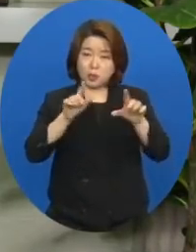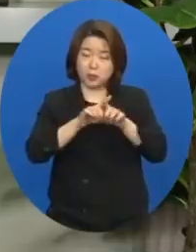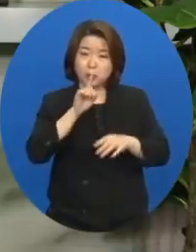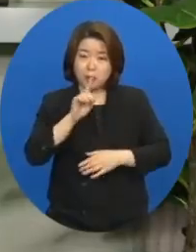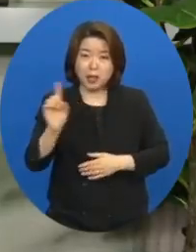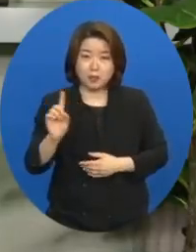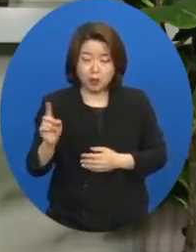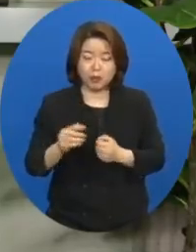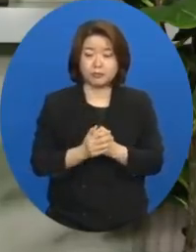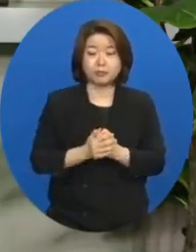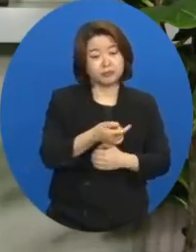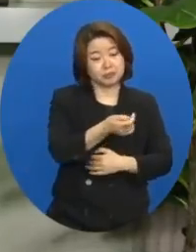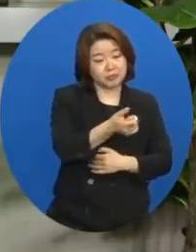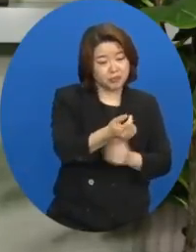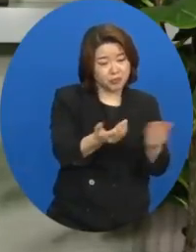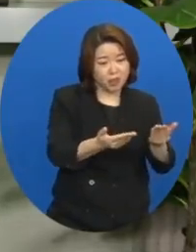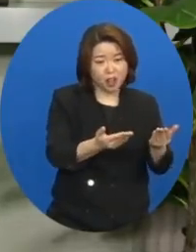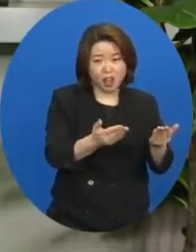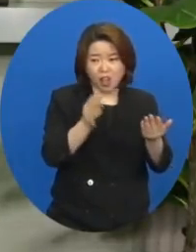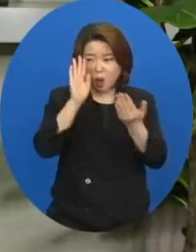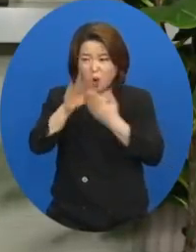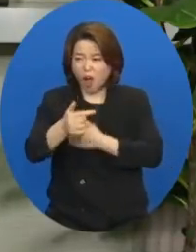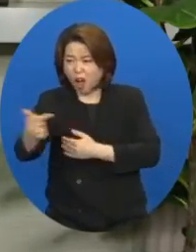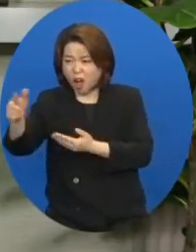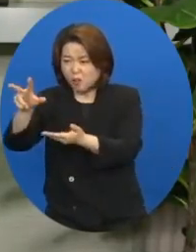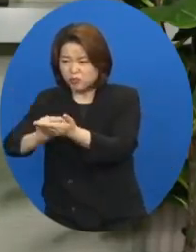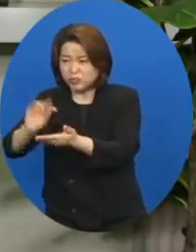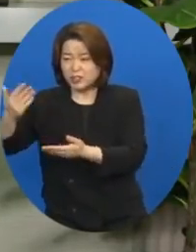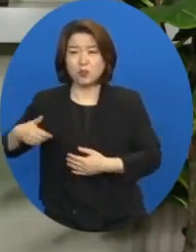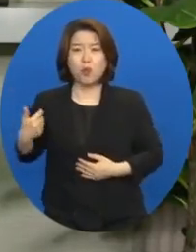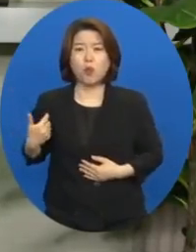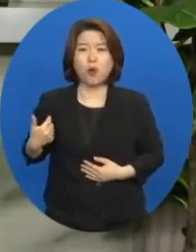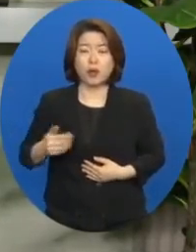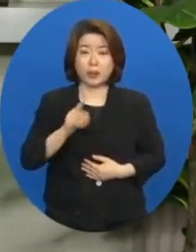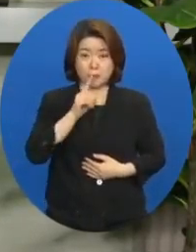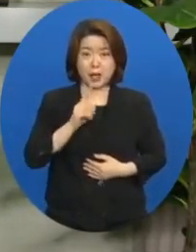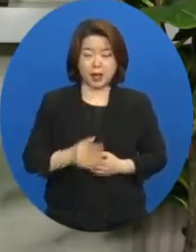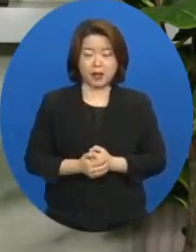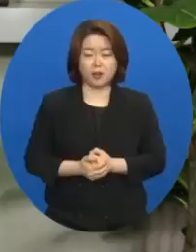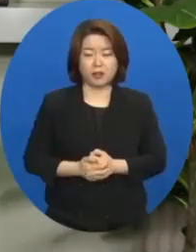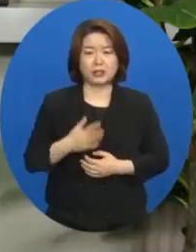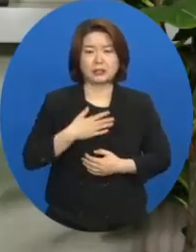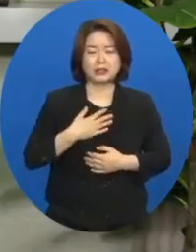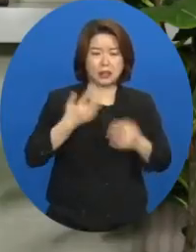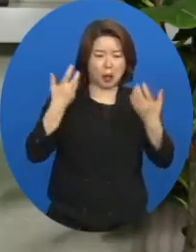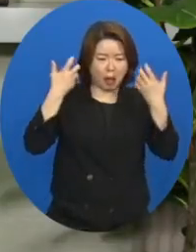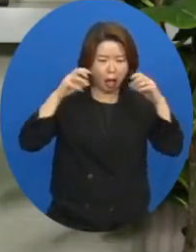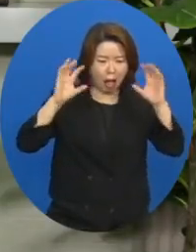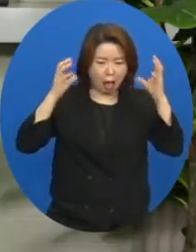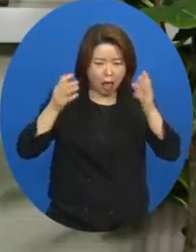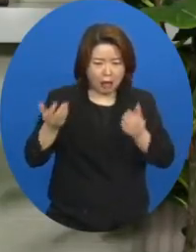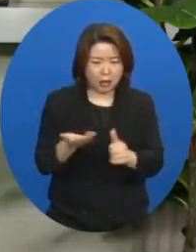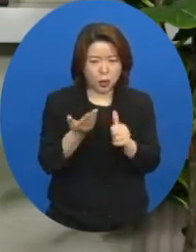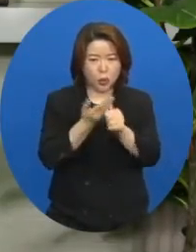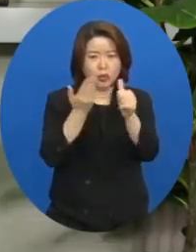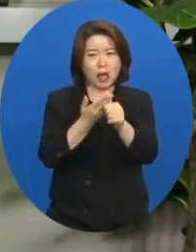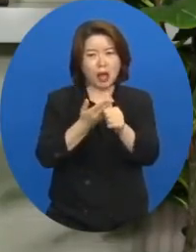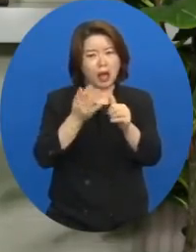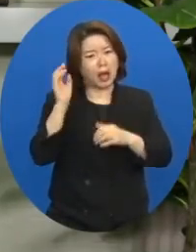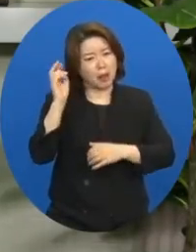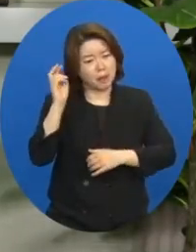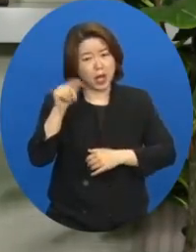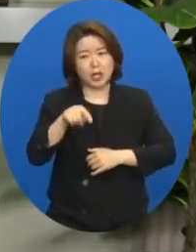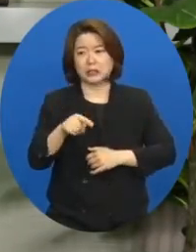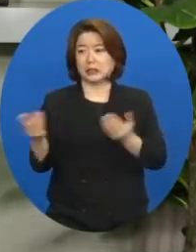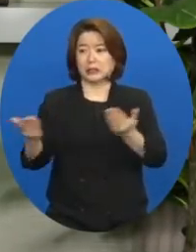그 작은 일이 이렇게 큰 문제가 될 줄은 몰랐어요. 제가 호랑이 새끼를 키웠나 봐요. 이런 일이